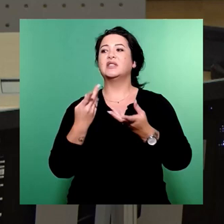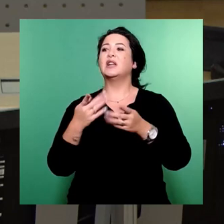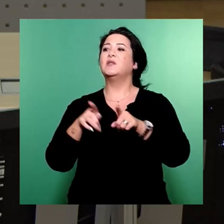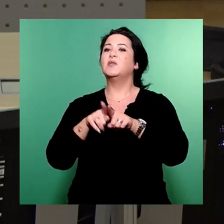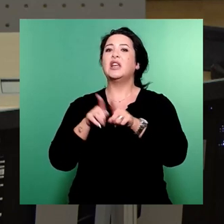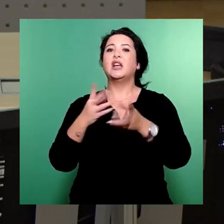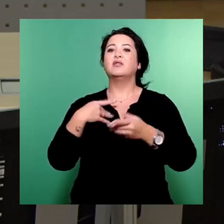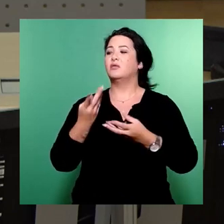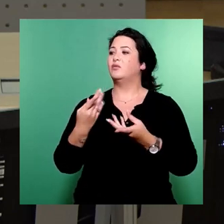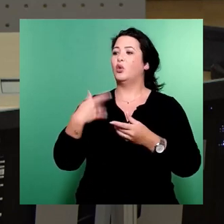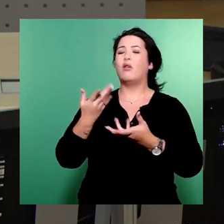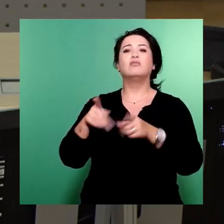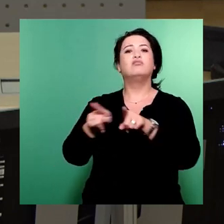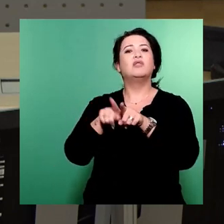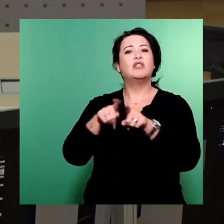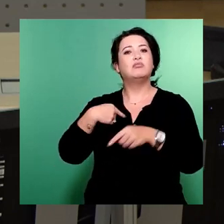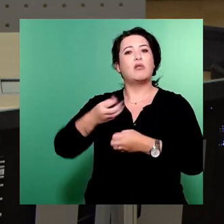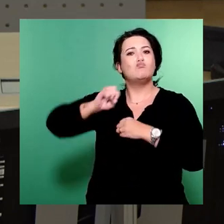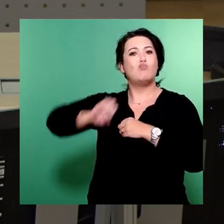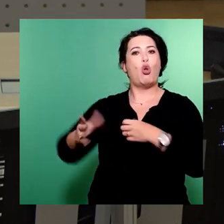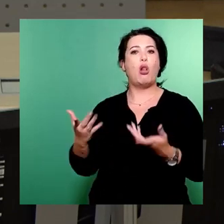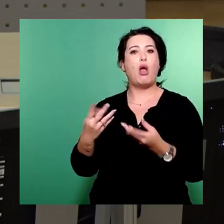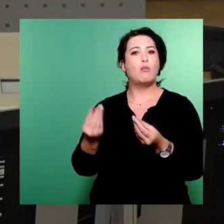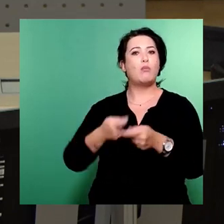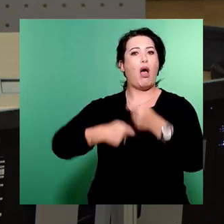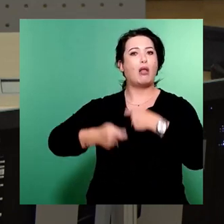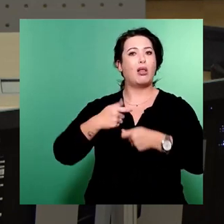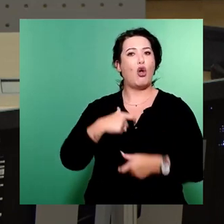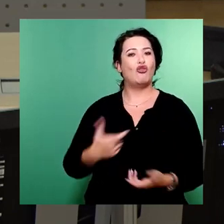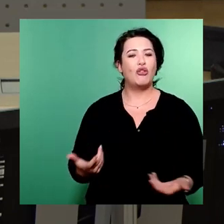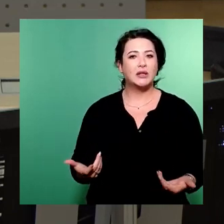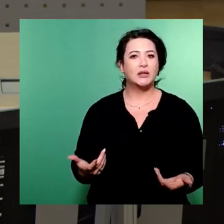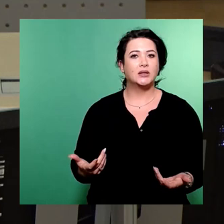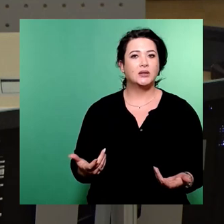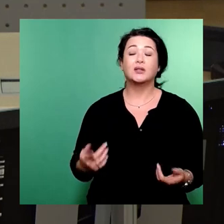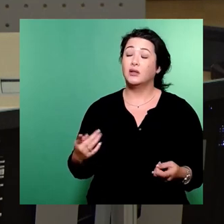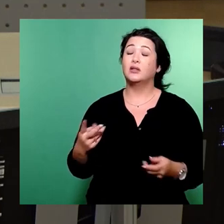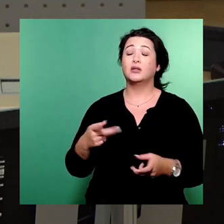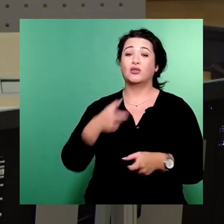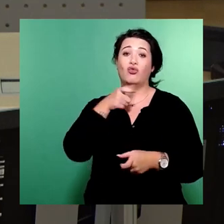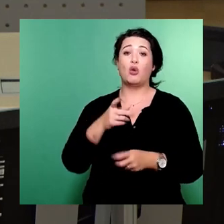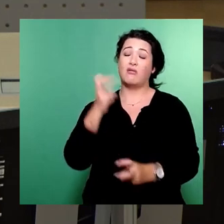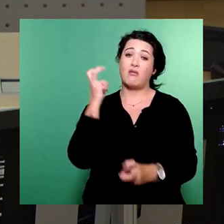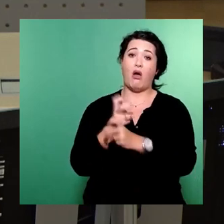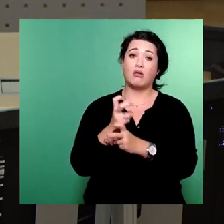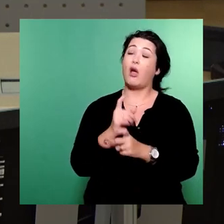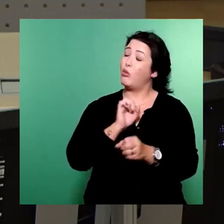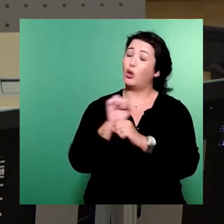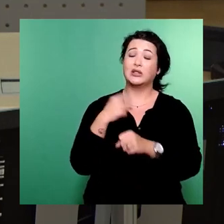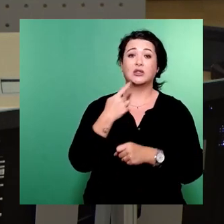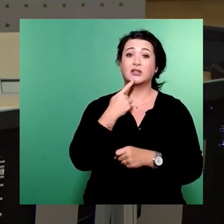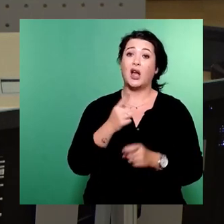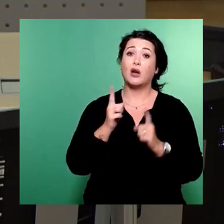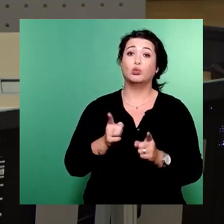Das, mein Bellarmine, waren meine Tröster. Es ist ein hartes Wort und dennoch sage ich es, weil es Wahrheit ist.